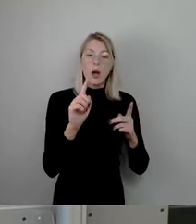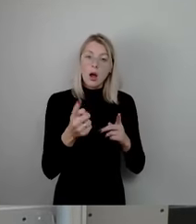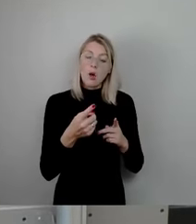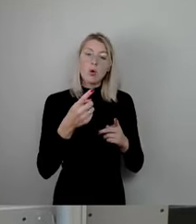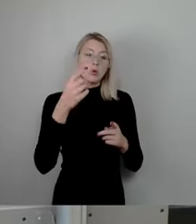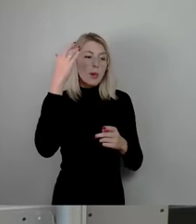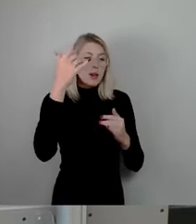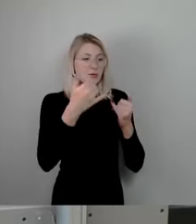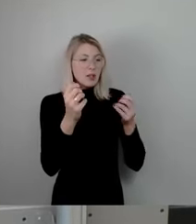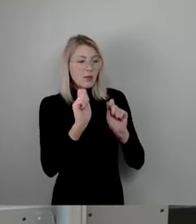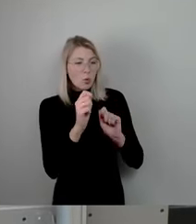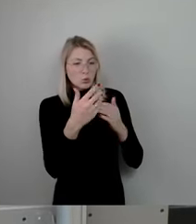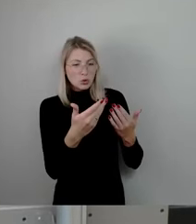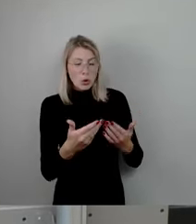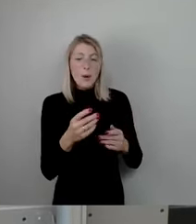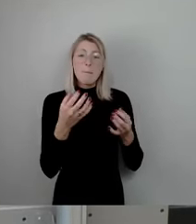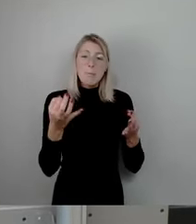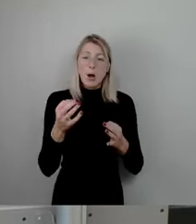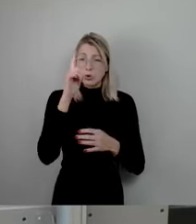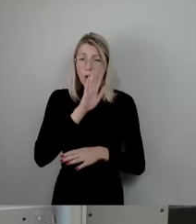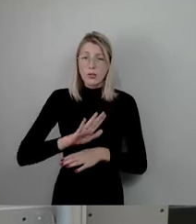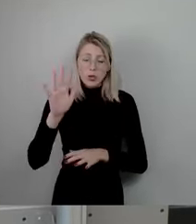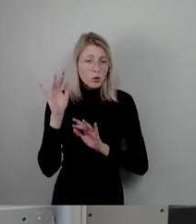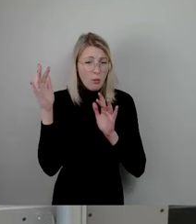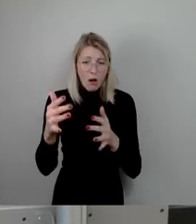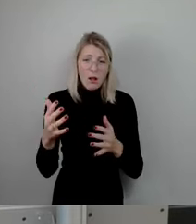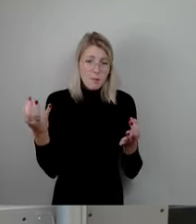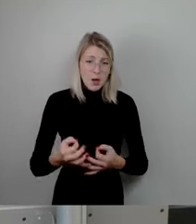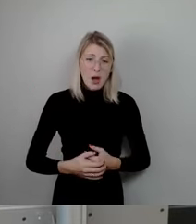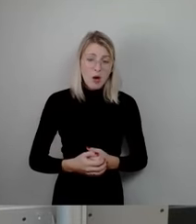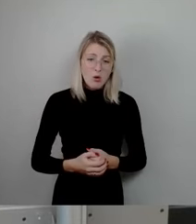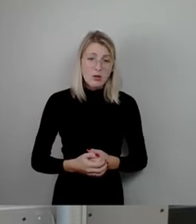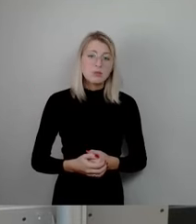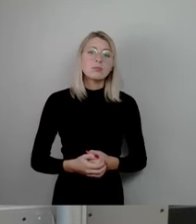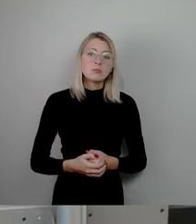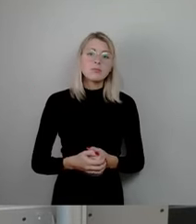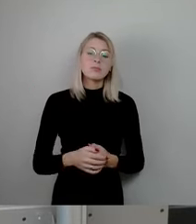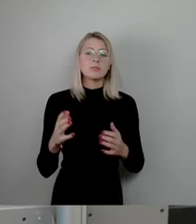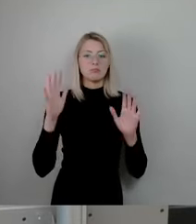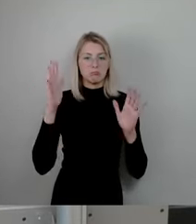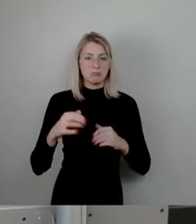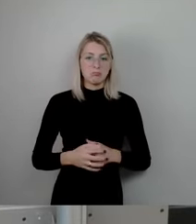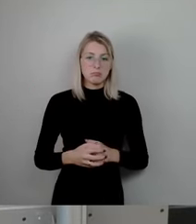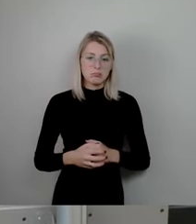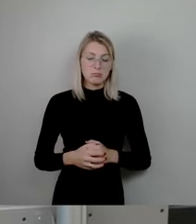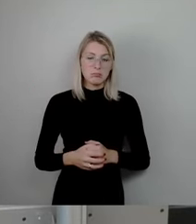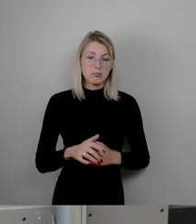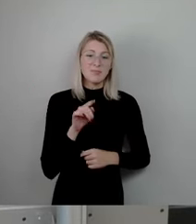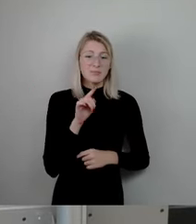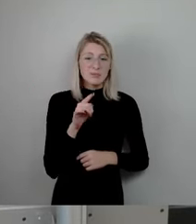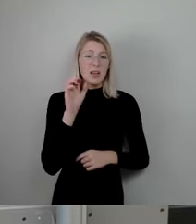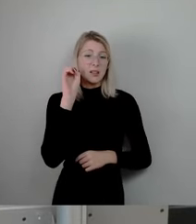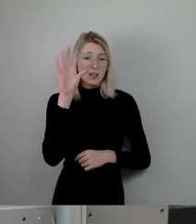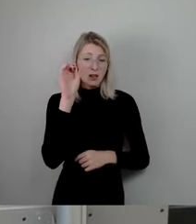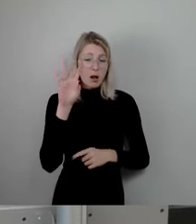sondern wir brauchen das deutschlandweit. Und dieses Signal muss sozusagen eben auch von